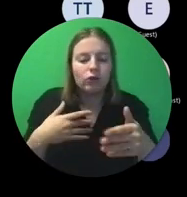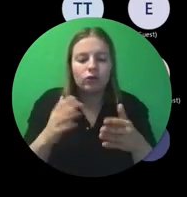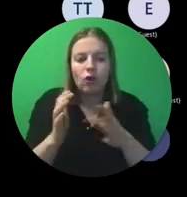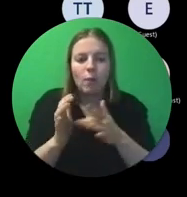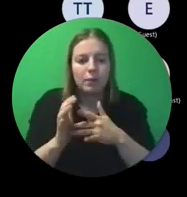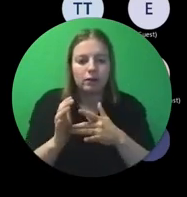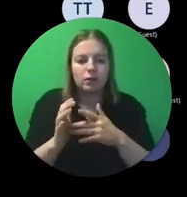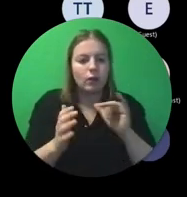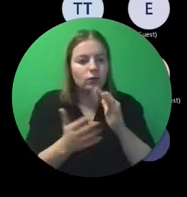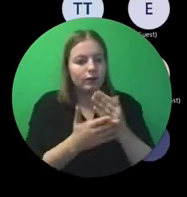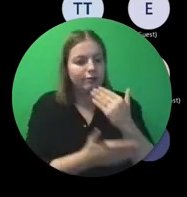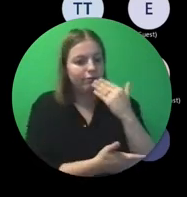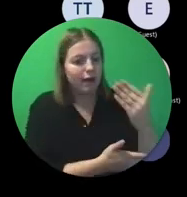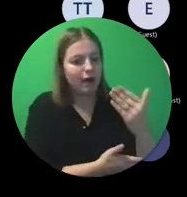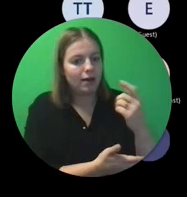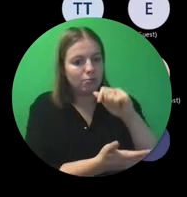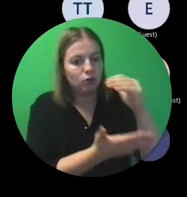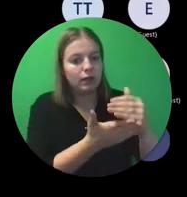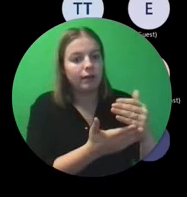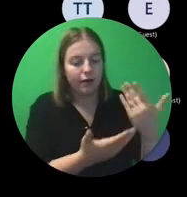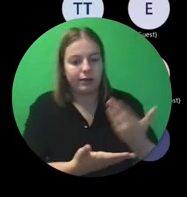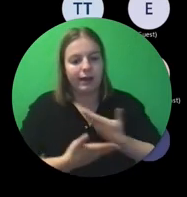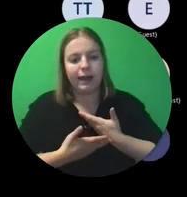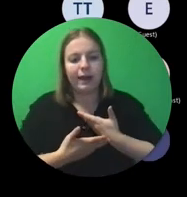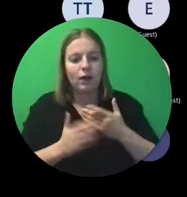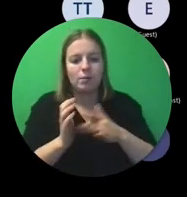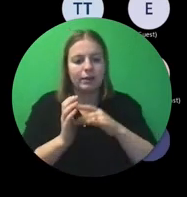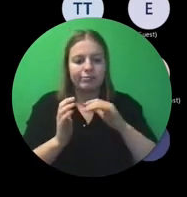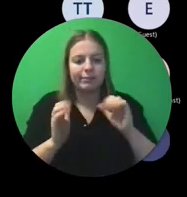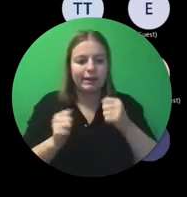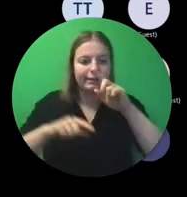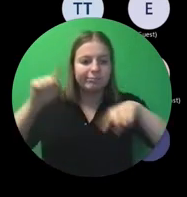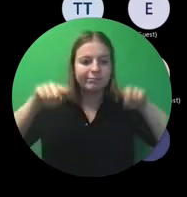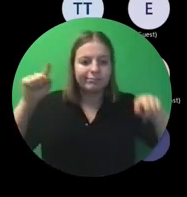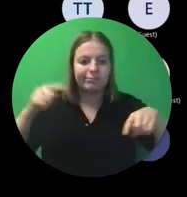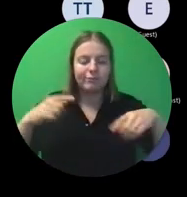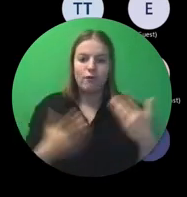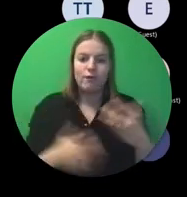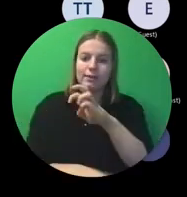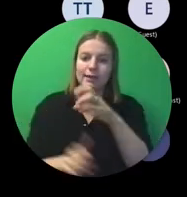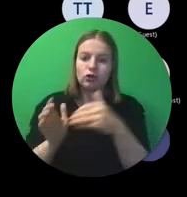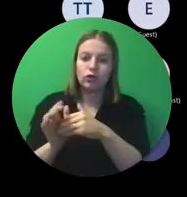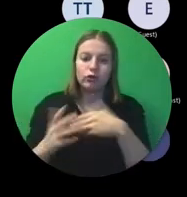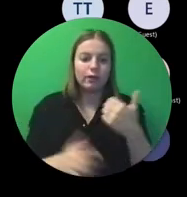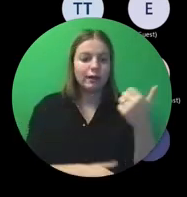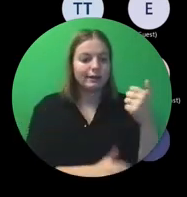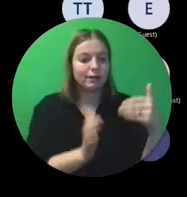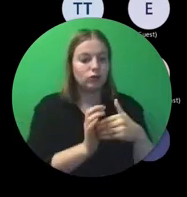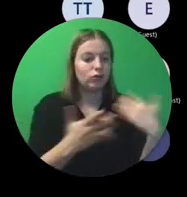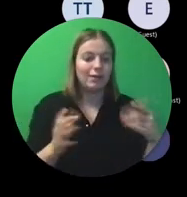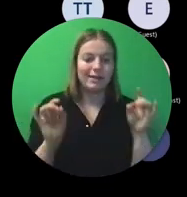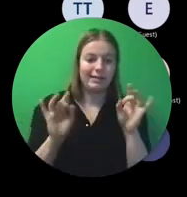gekregen, wat je gevraagd hebt, omdat daar ook niet veel variatie in was. Het was 30, of het was 60, of het was niks.